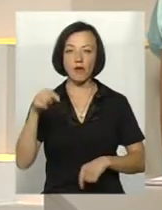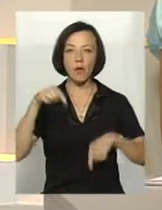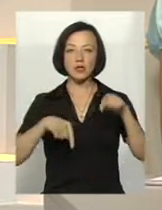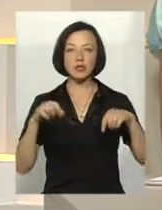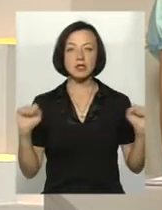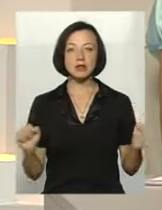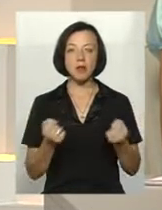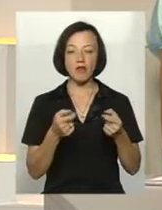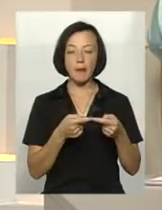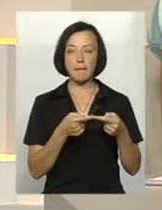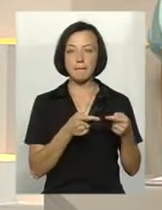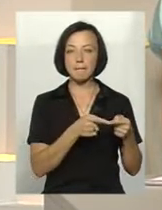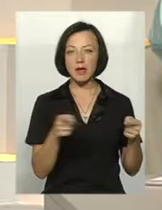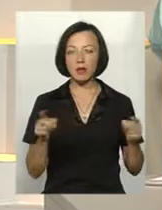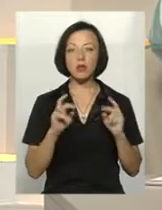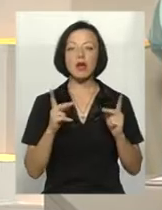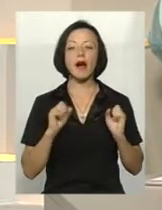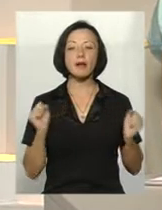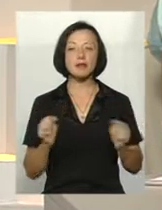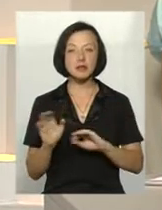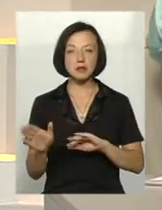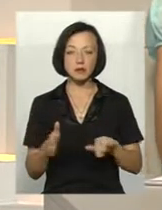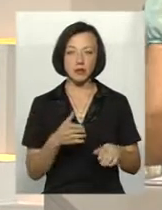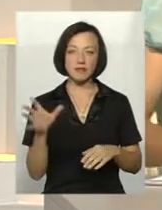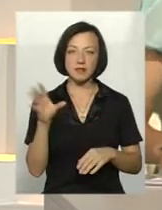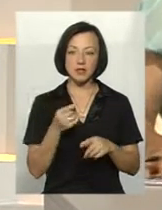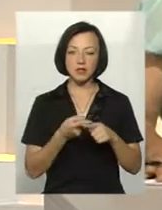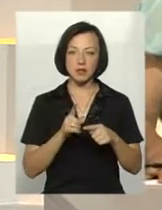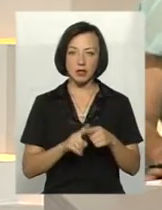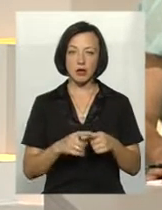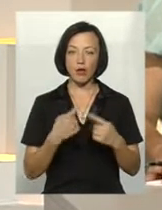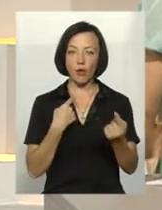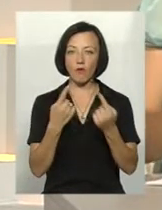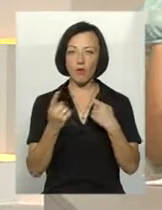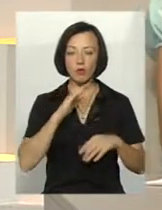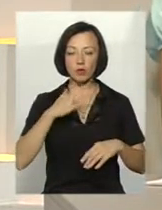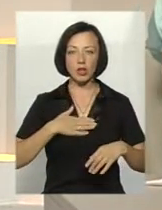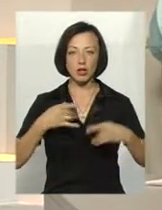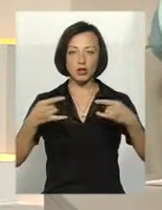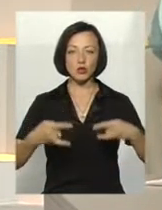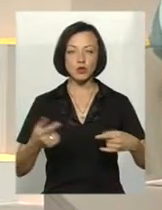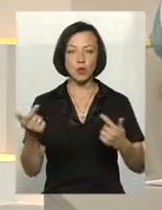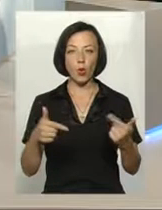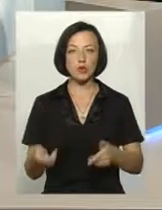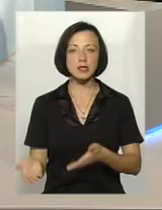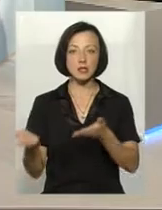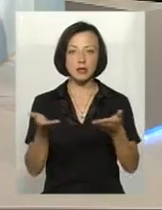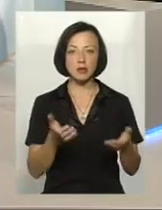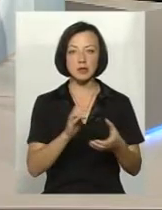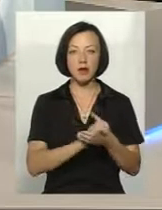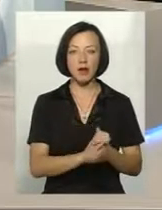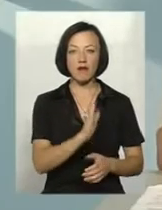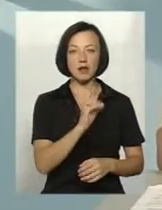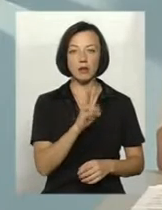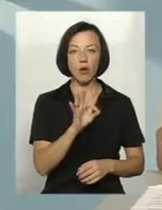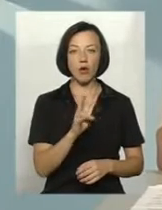-зимовий період, як перезимуємо і з чим зима. Про це все сьогодні говоримо у нашій студії з гостями. Знайомтеся Вадим Конончук,